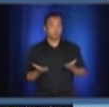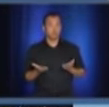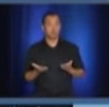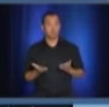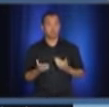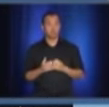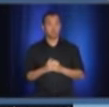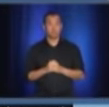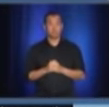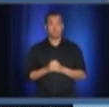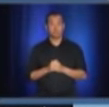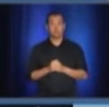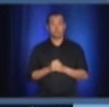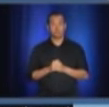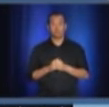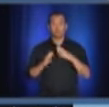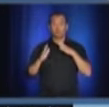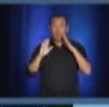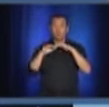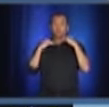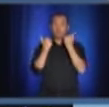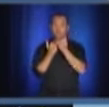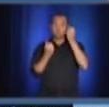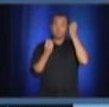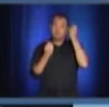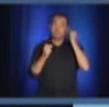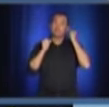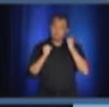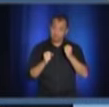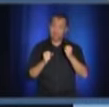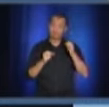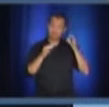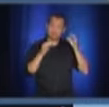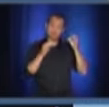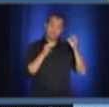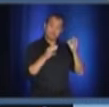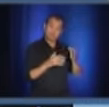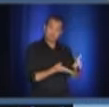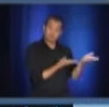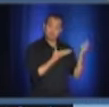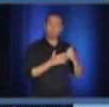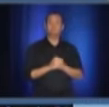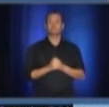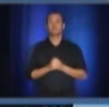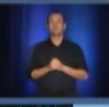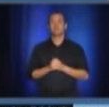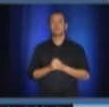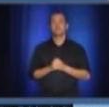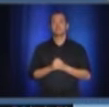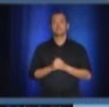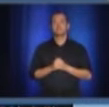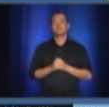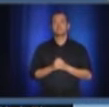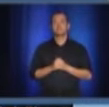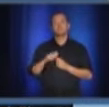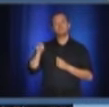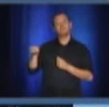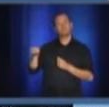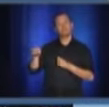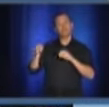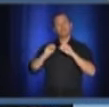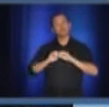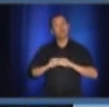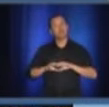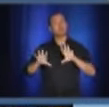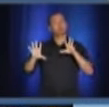manquent pour être capables de prendre des décisions éclairées. Les éclosions qu'on a actuellement sont surtout, effectivement, associées, je vous dirais,